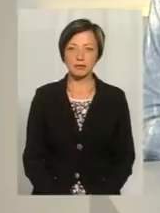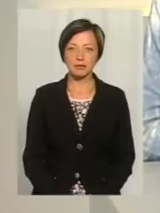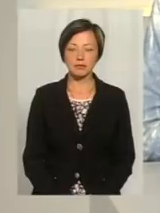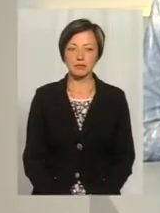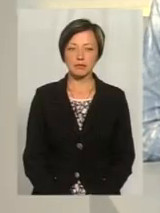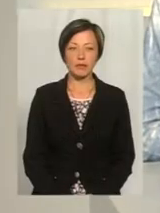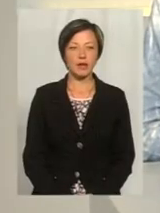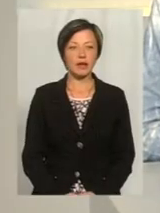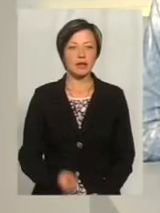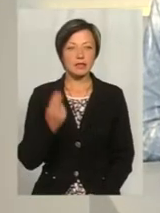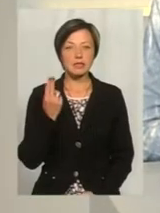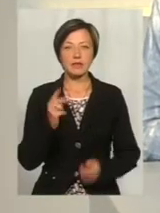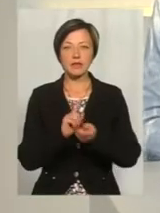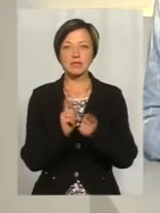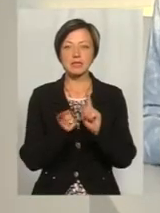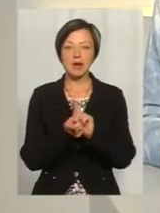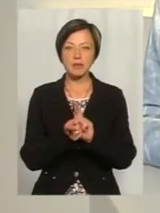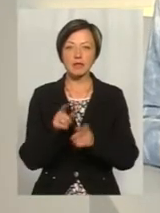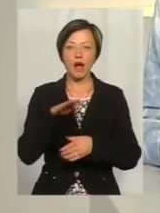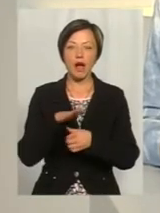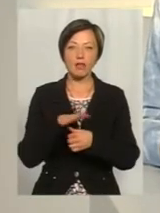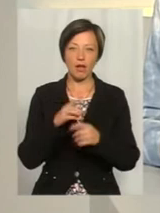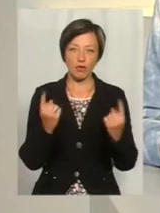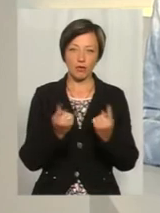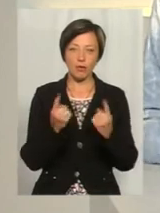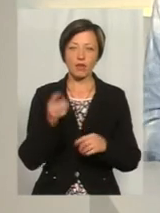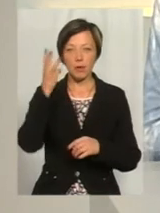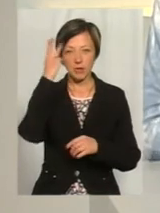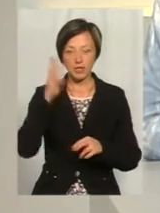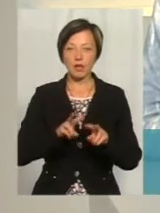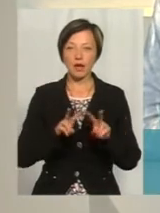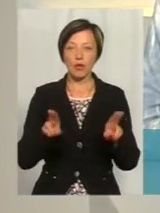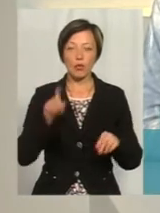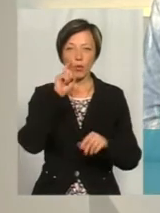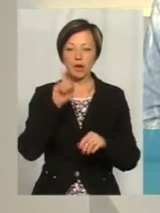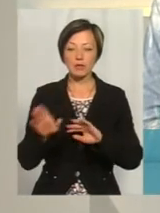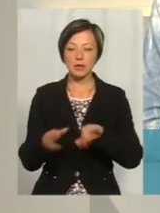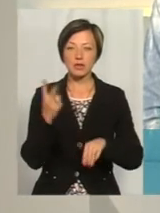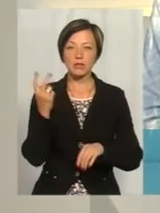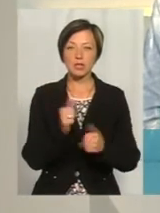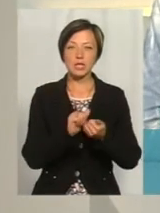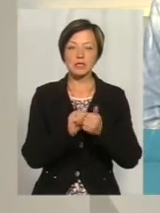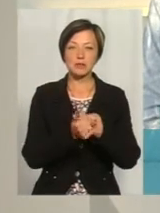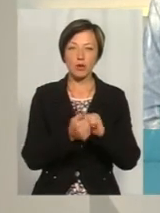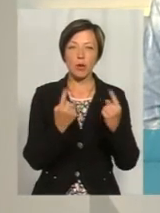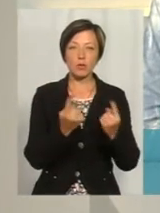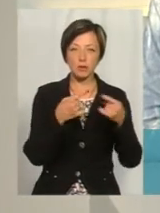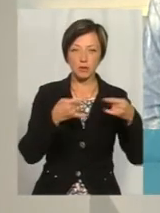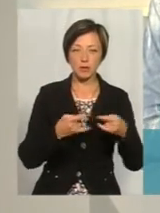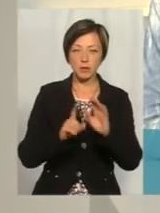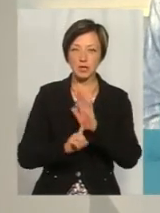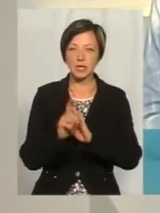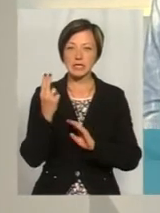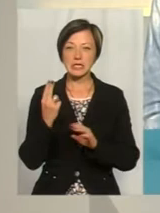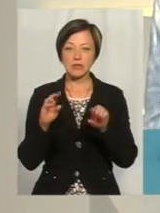Цифра замість аналогу. На Хмельниччині, як і в усій країні, минає другий тиждень, відколи на зміну аналоговому телебаченню прийшло